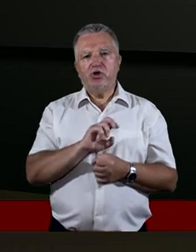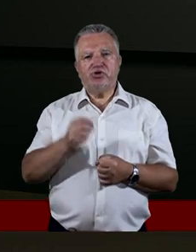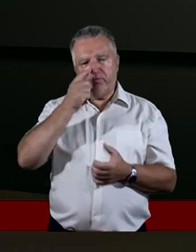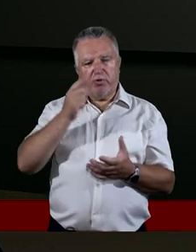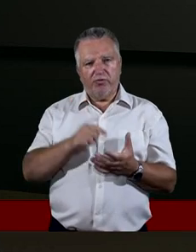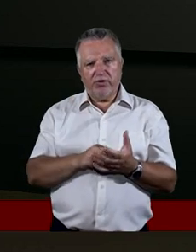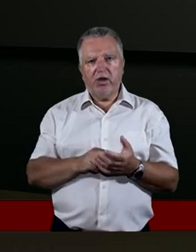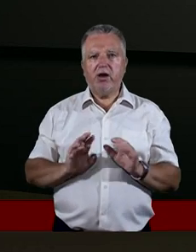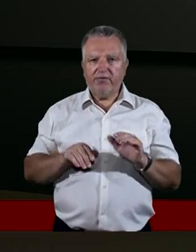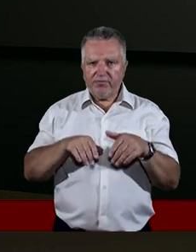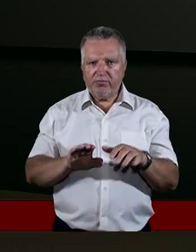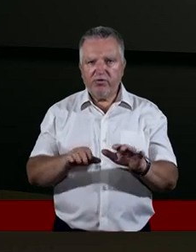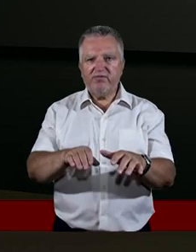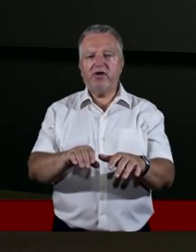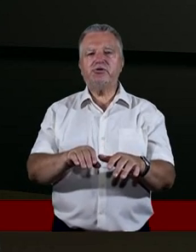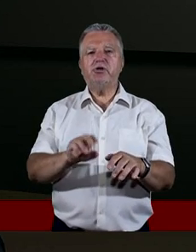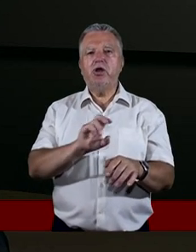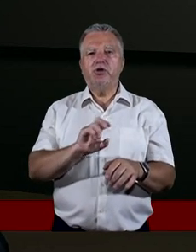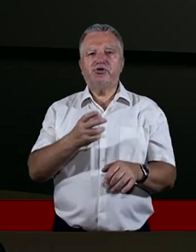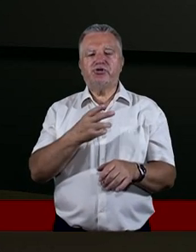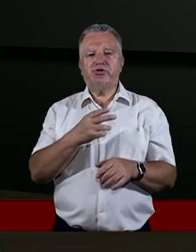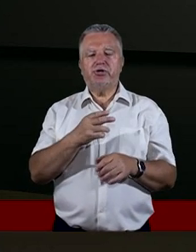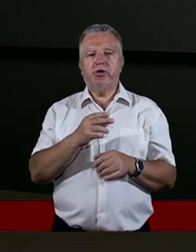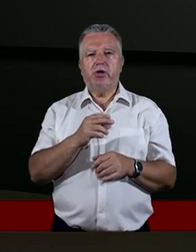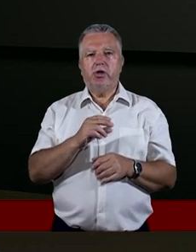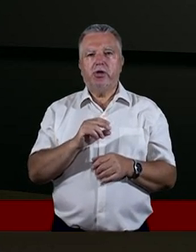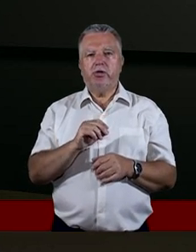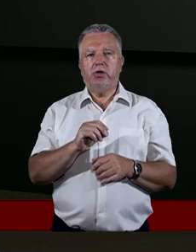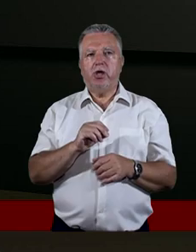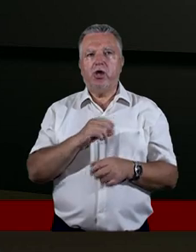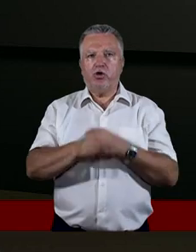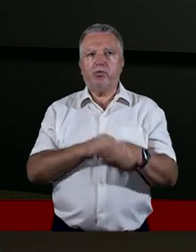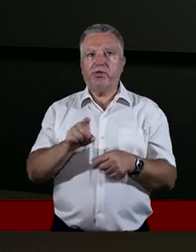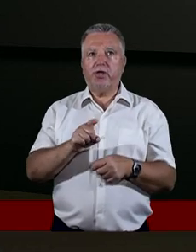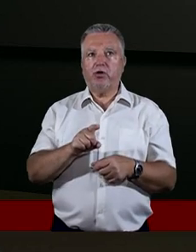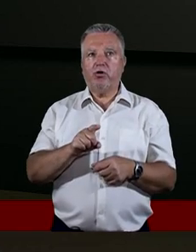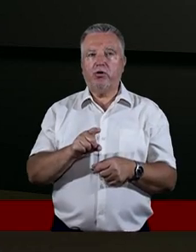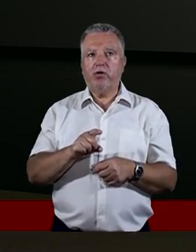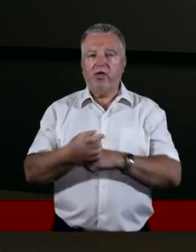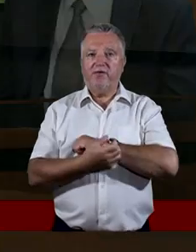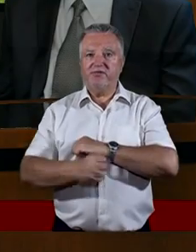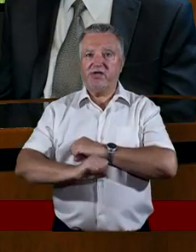Czy powinienem ingerować? Na ile mogę ingerować? Czy nie wyręczę czasami Pana Boga, idąc za daleko?